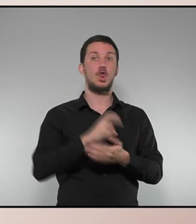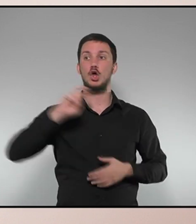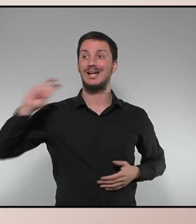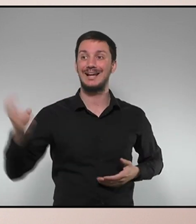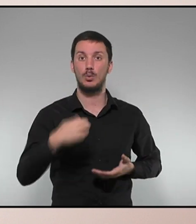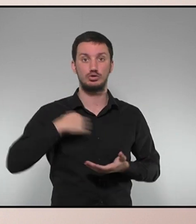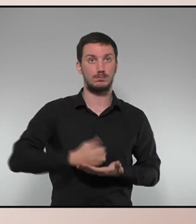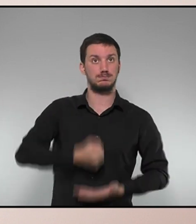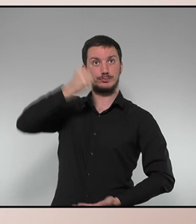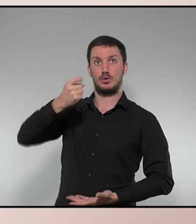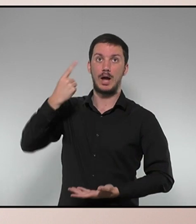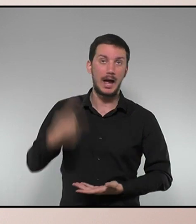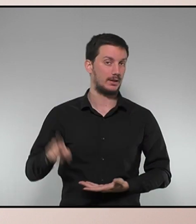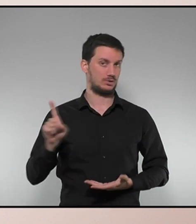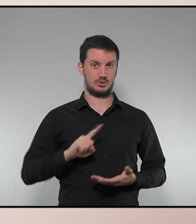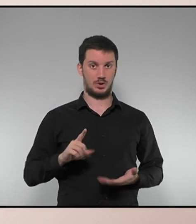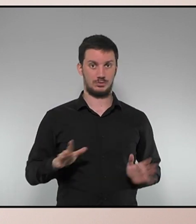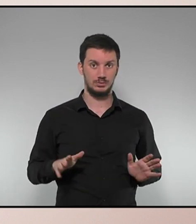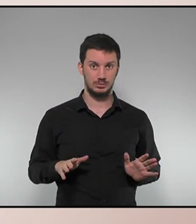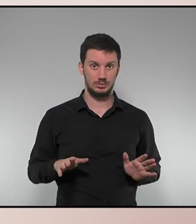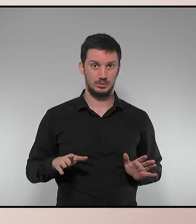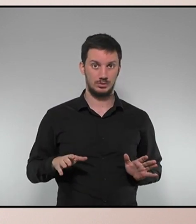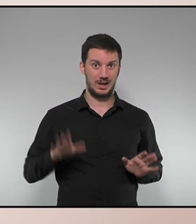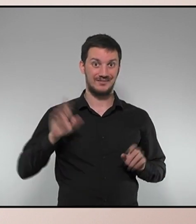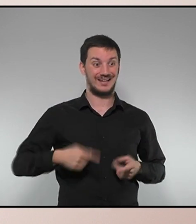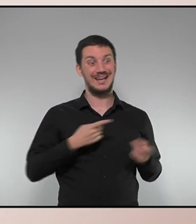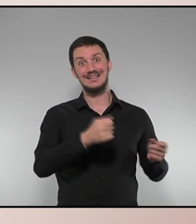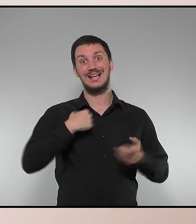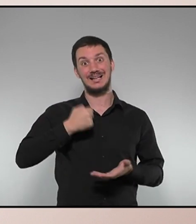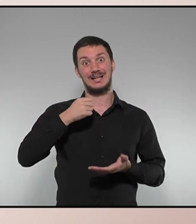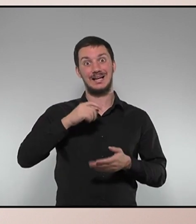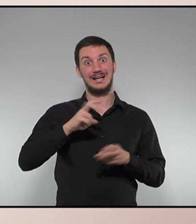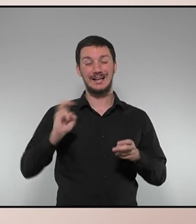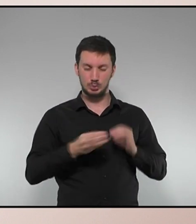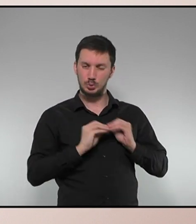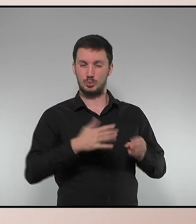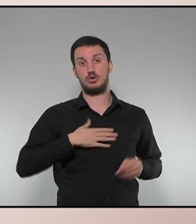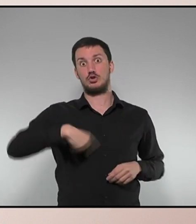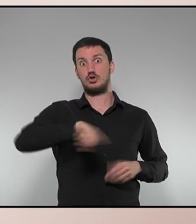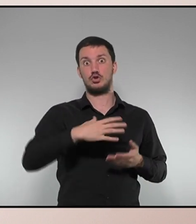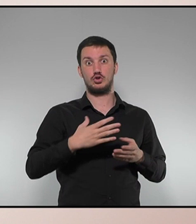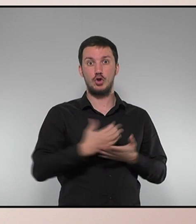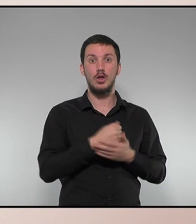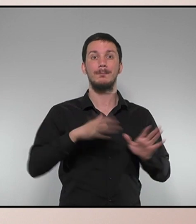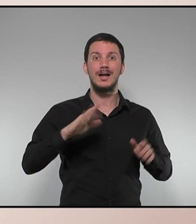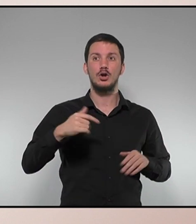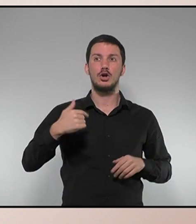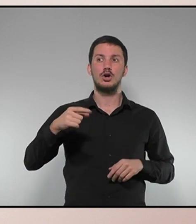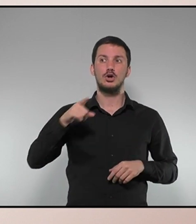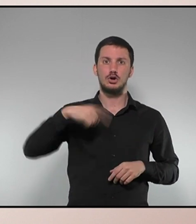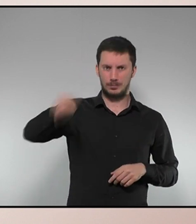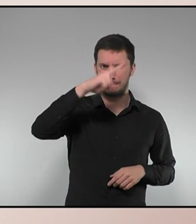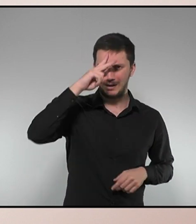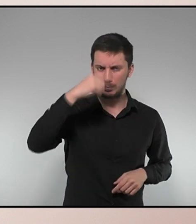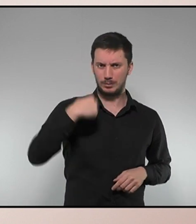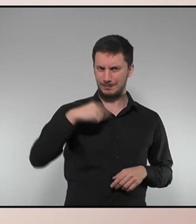que es mereixerien els ciutadans de Catalunya. Per tant, atès que vostès estan preocupats com jo estic preocupat per les